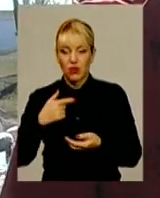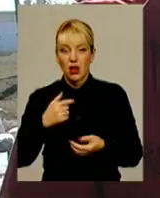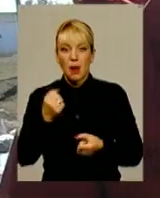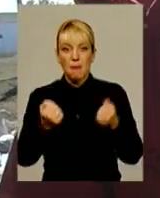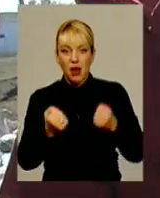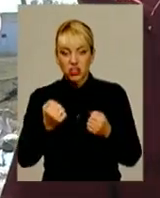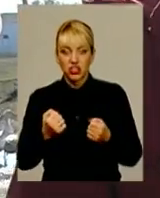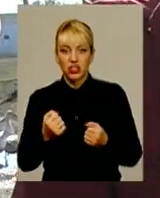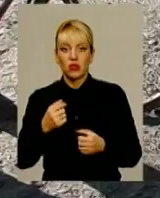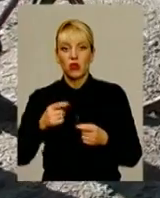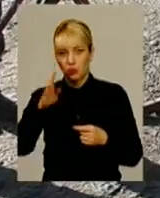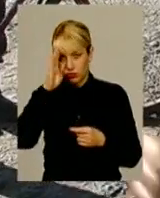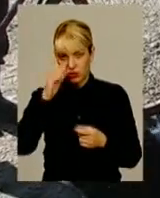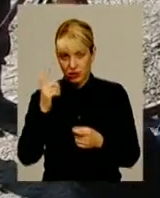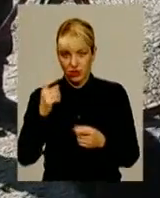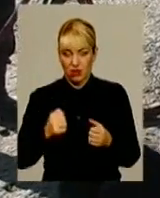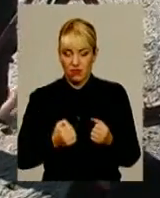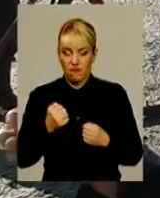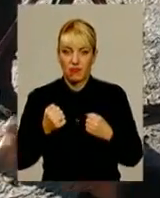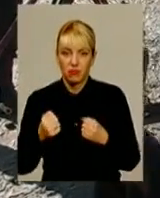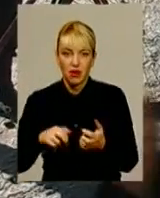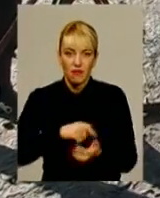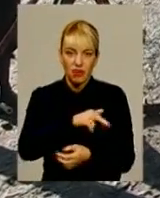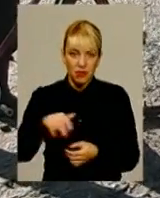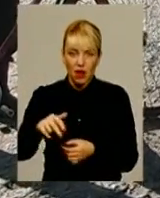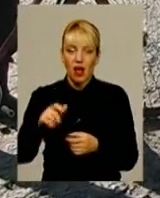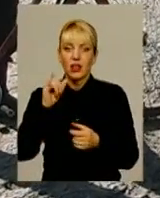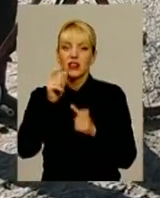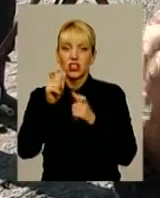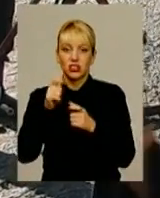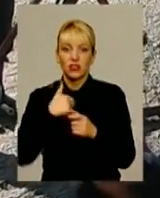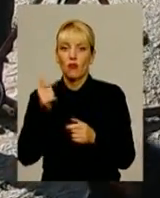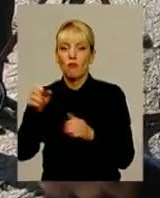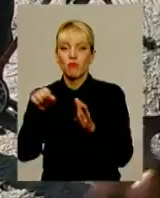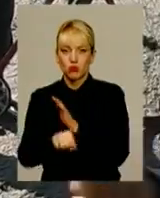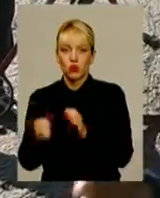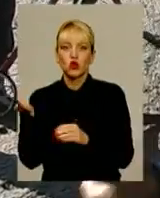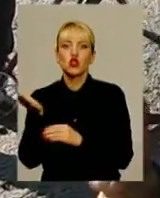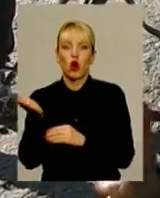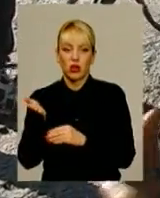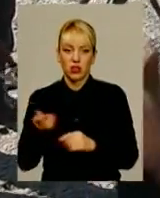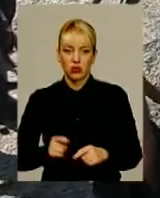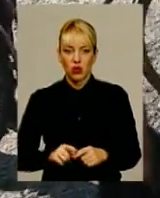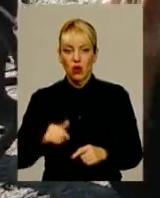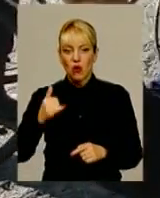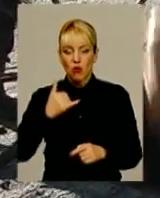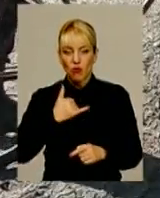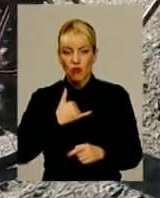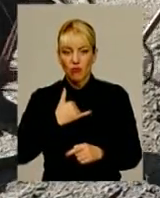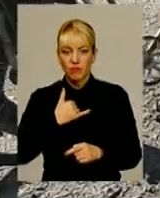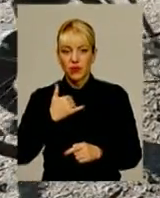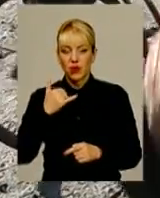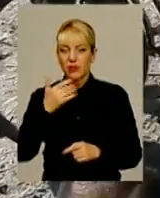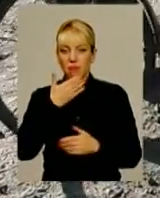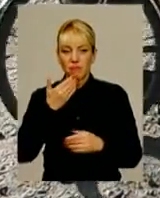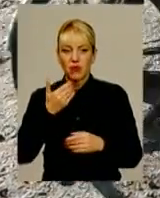сокіру і хті мене зарубати. Нема такої людини, щоб він не бив. У мене хлопці помирали, то іното не дався, а іното